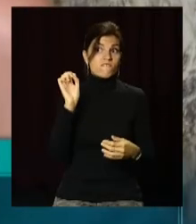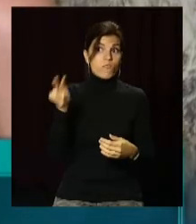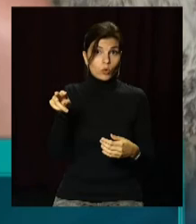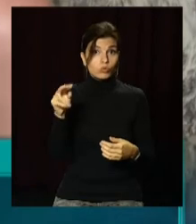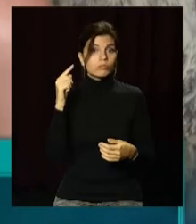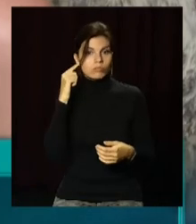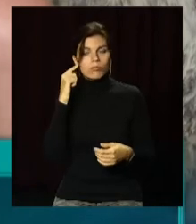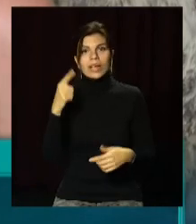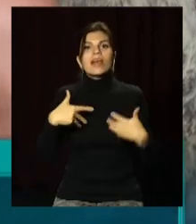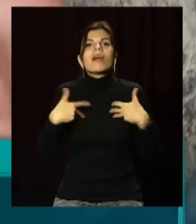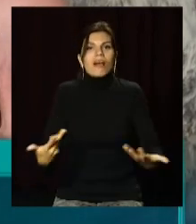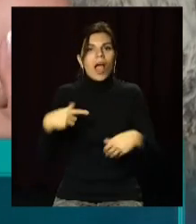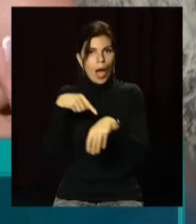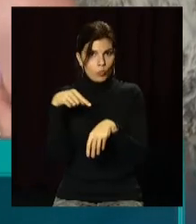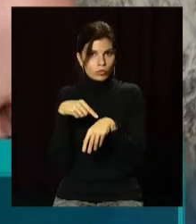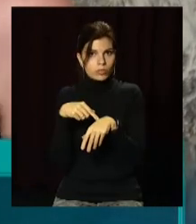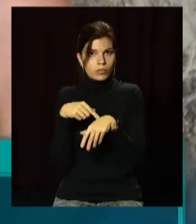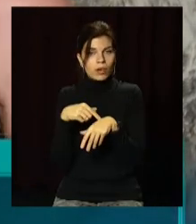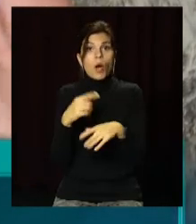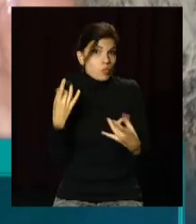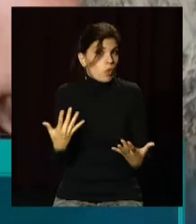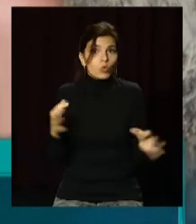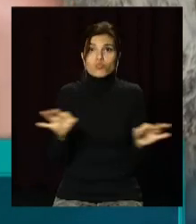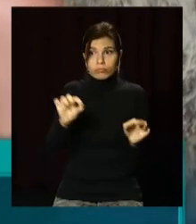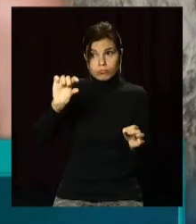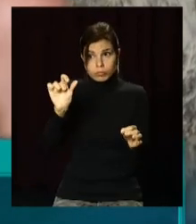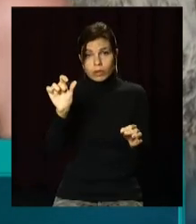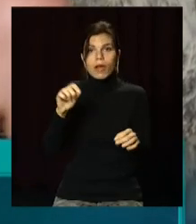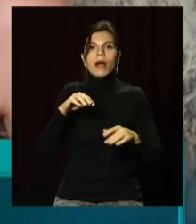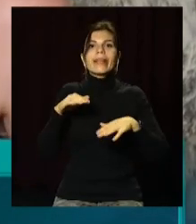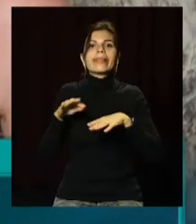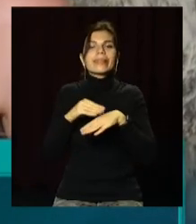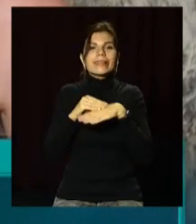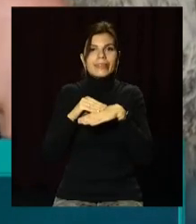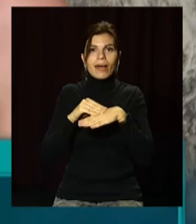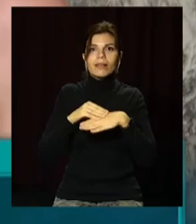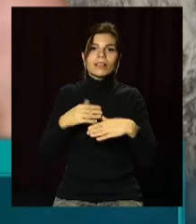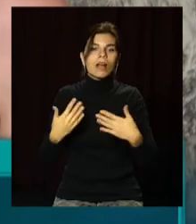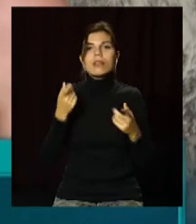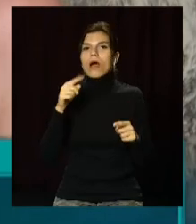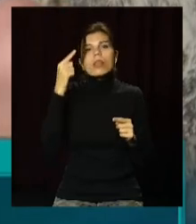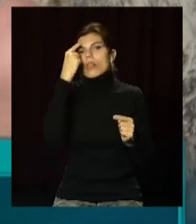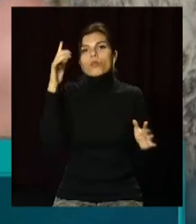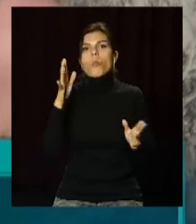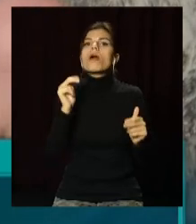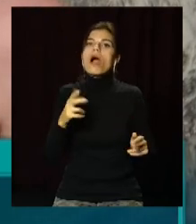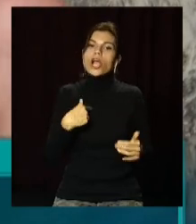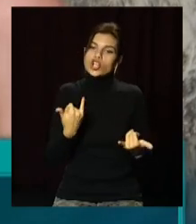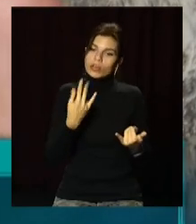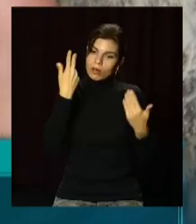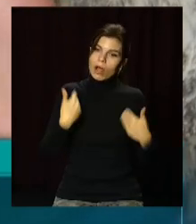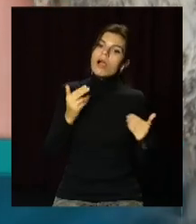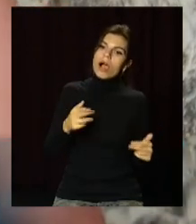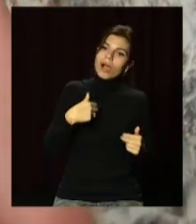виражаємо цю емоцію. Тобто включаємо тіло своє, навіть не думаєш про те, як я буду зараз